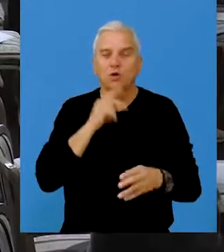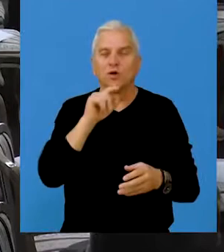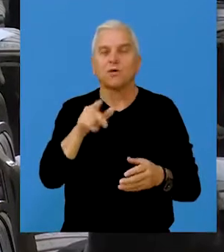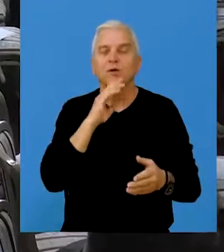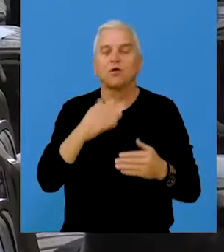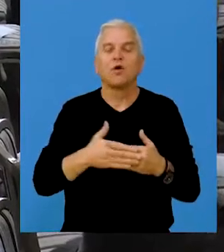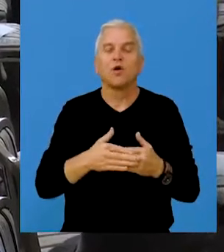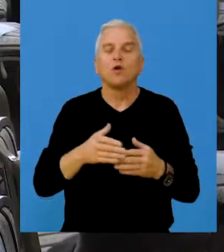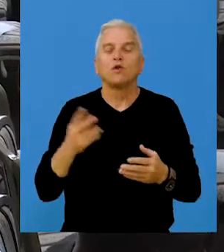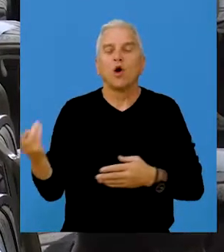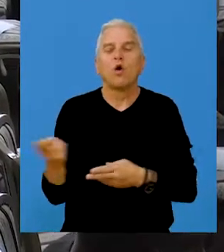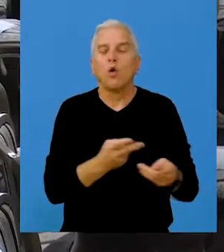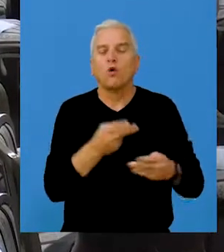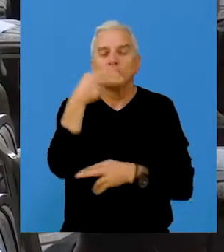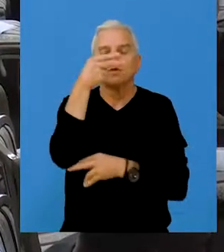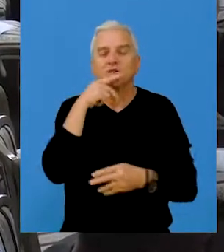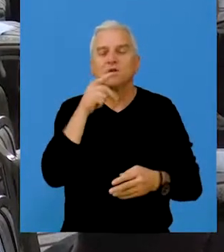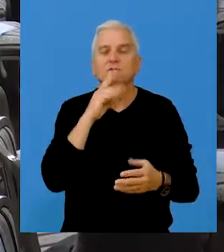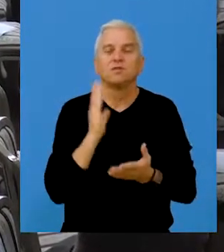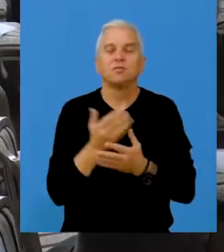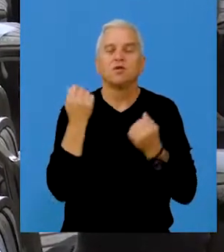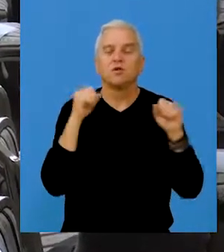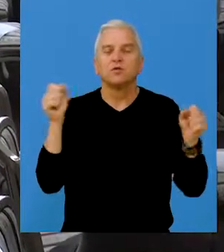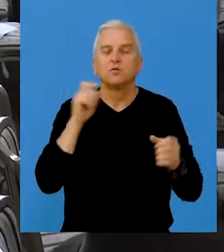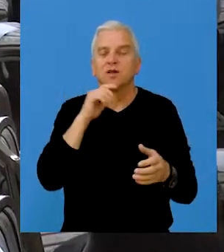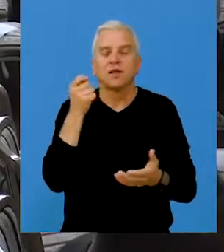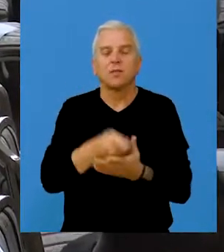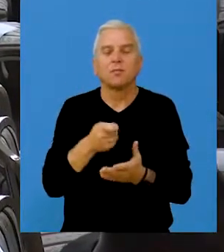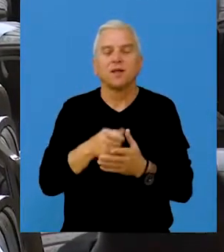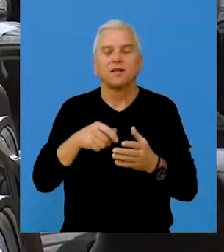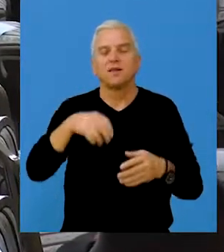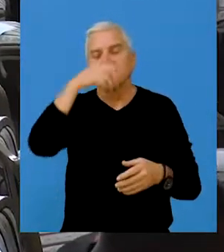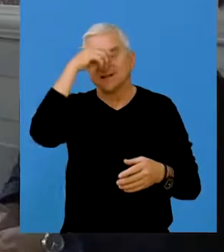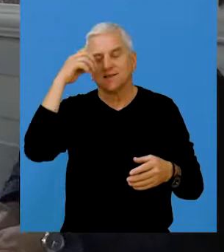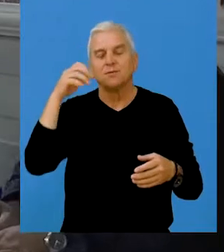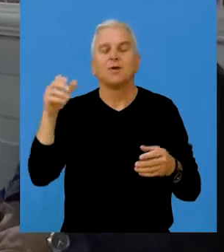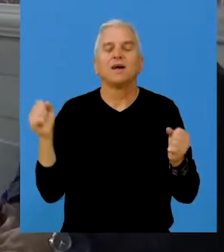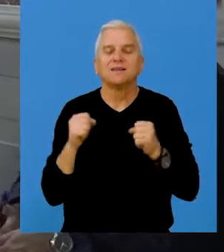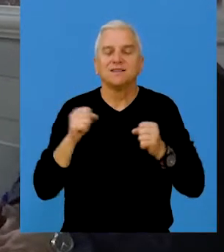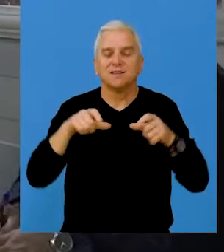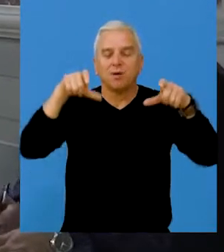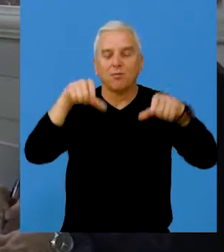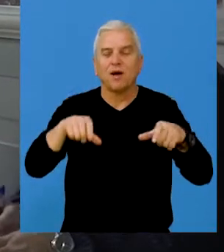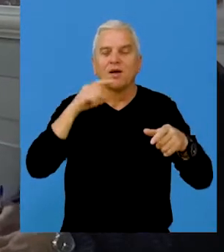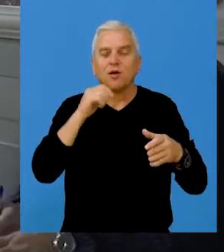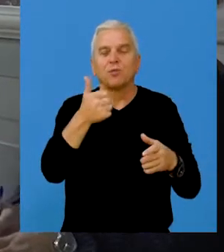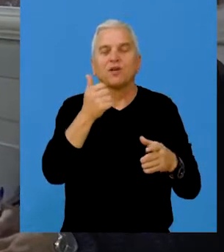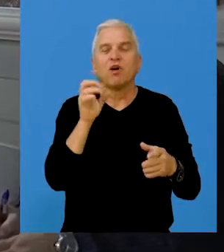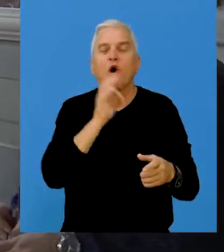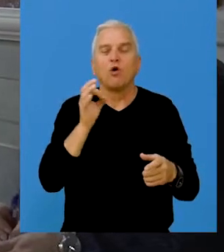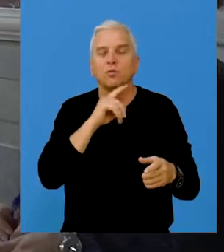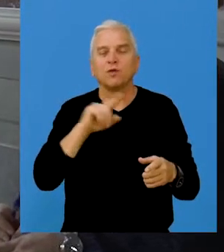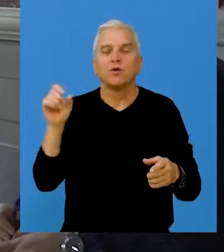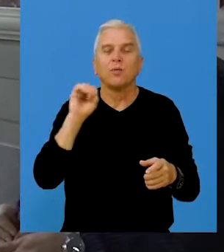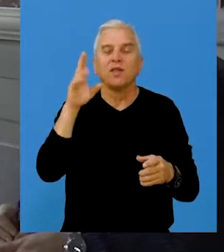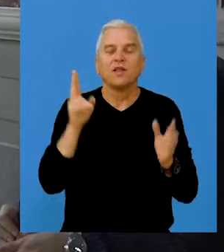ona koja se odnosi na ugostitelje koji će biti oslobođeni od plaćanja za kupnine za ledanje. i zimske bašte u periodu od 1. oktobera